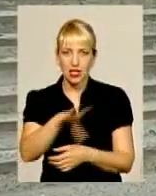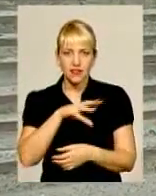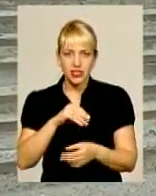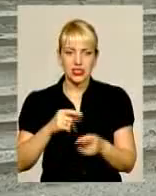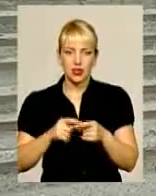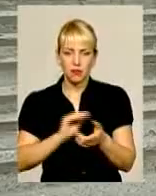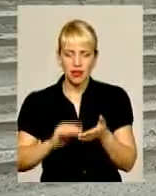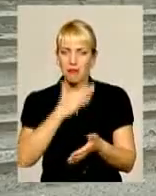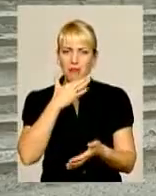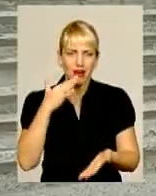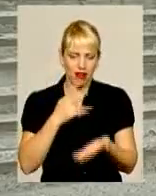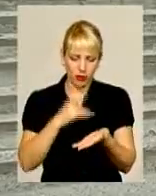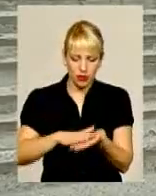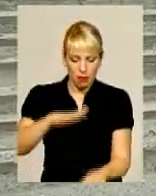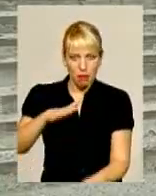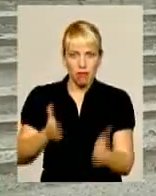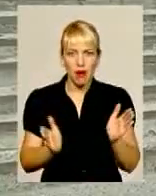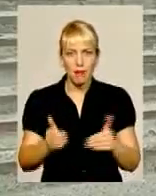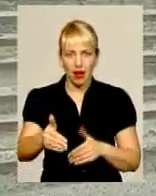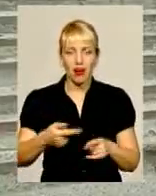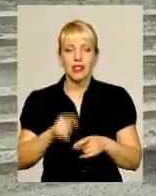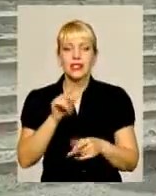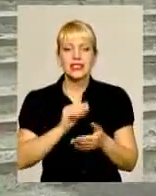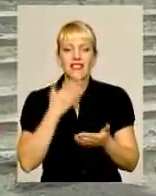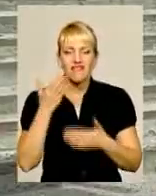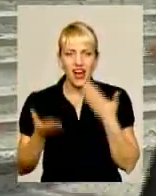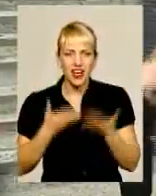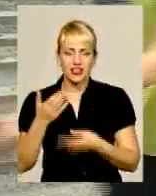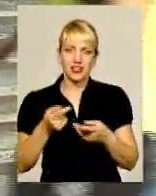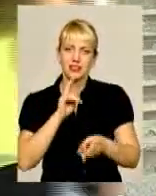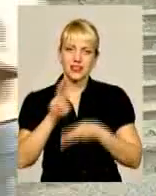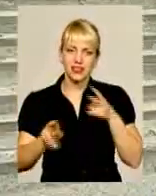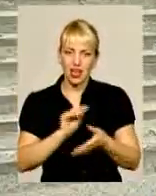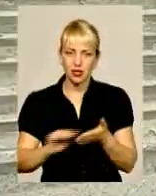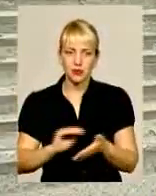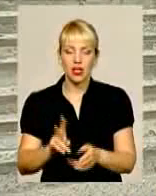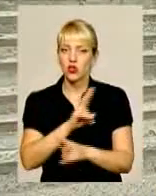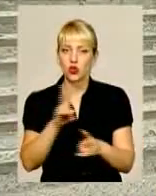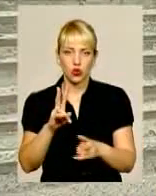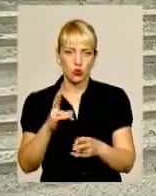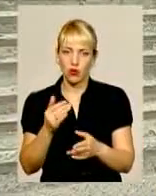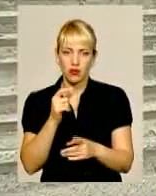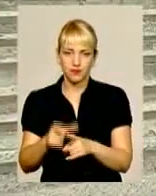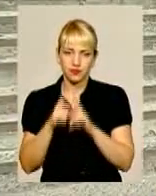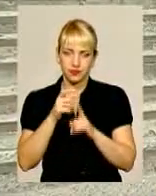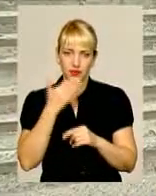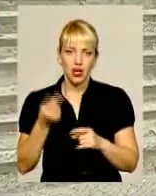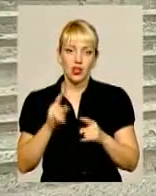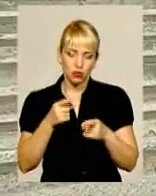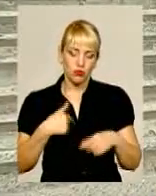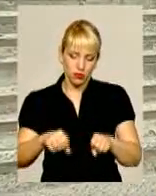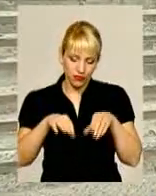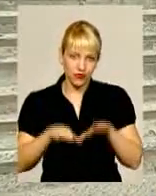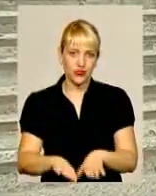багато. Ціла папка в мене списана всього. Звернення, скарги писали. Ніхто на нас не реагує. Тому ми вирішили